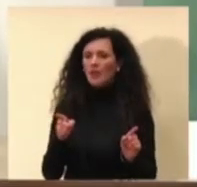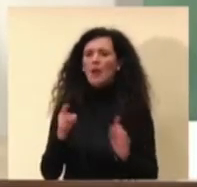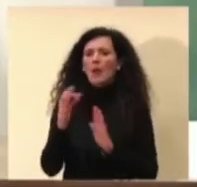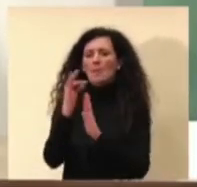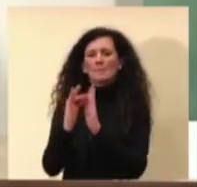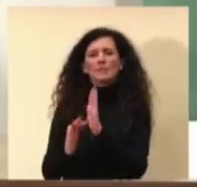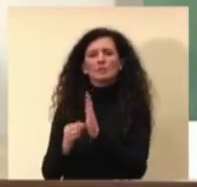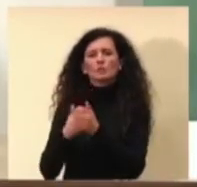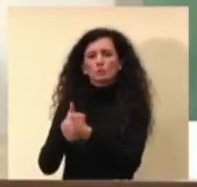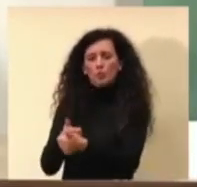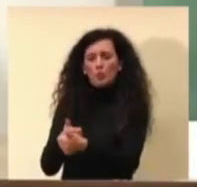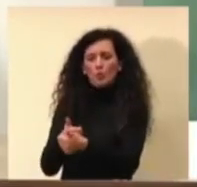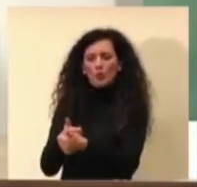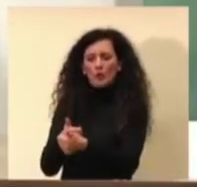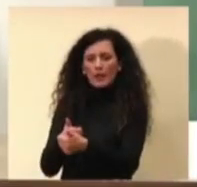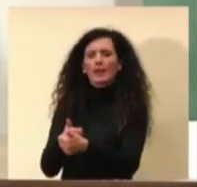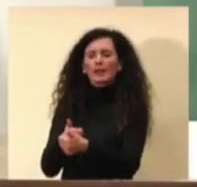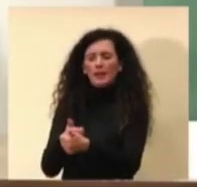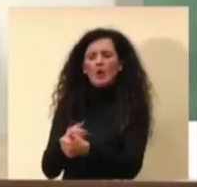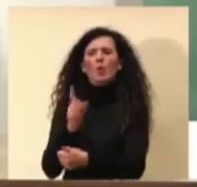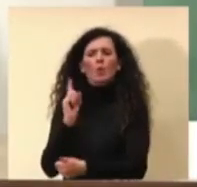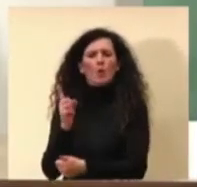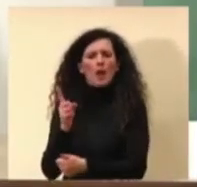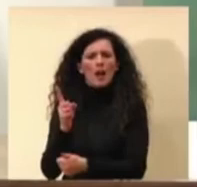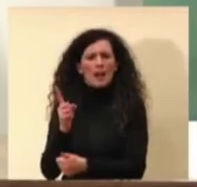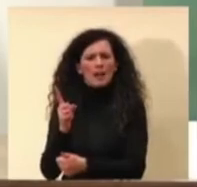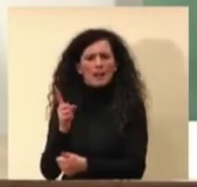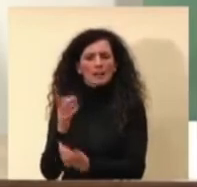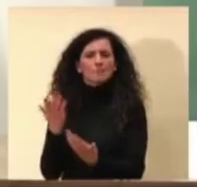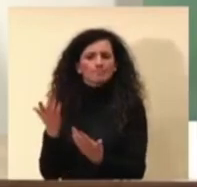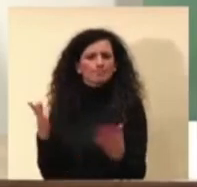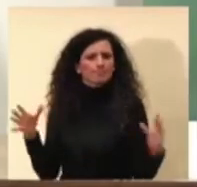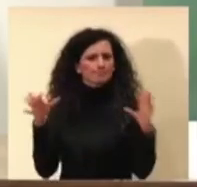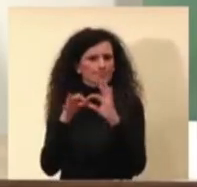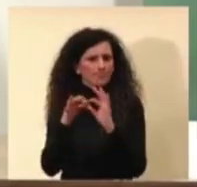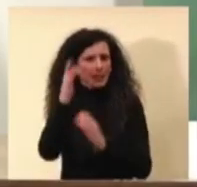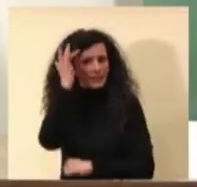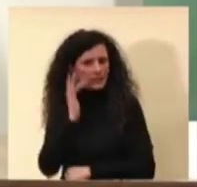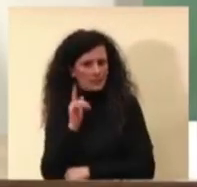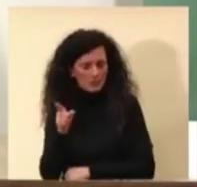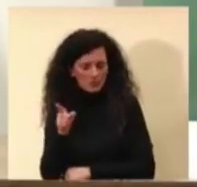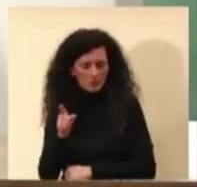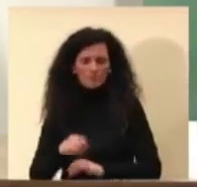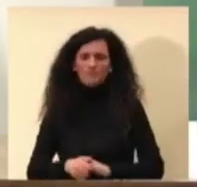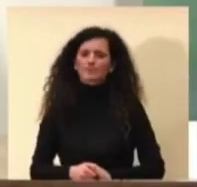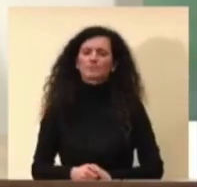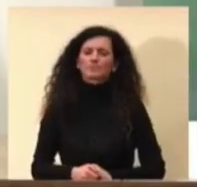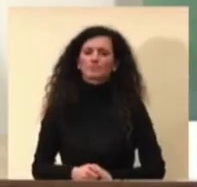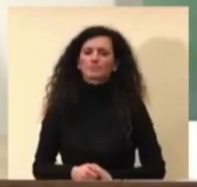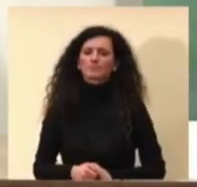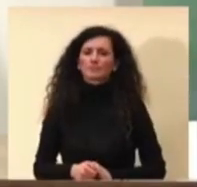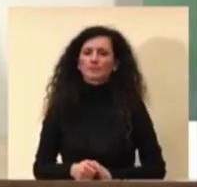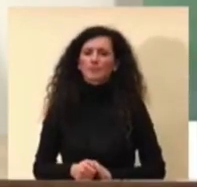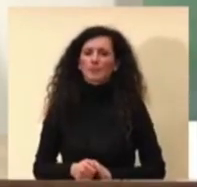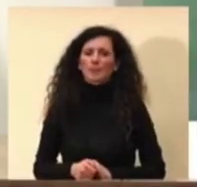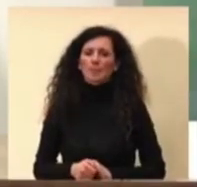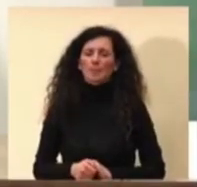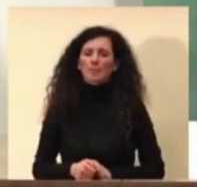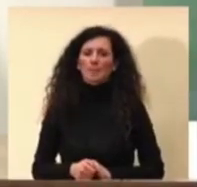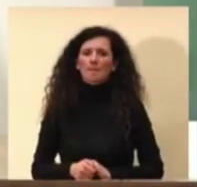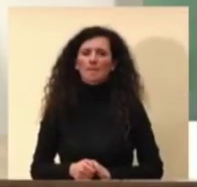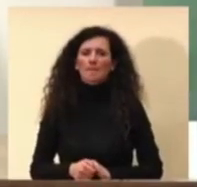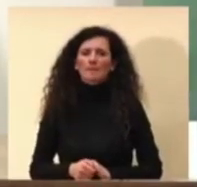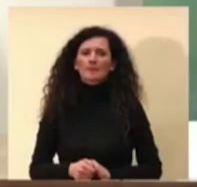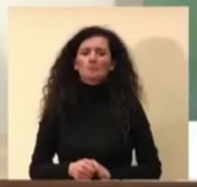alle diversi livelli di rischio. Il modello di stima del rischio fondamentalmente ormai lo conosciamo da molti